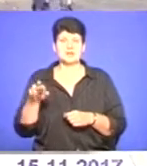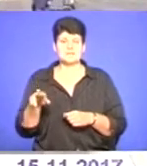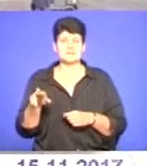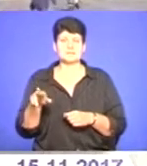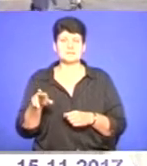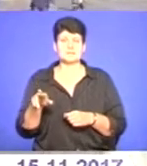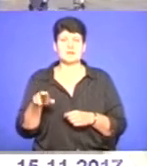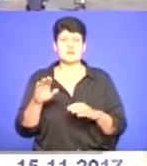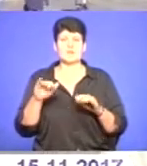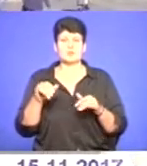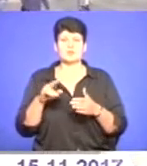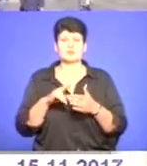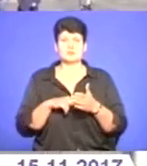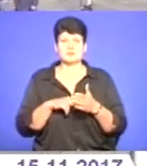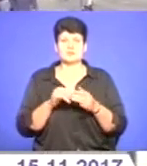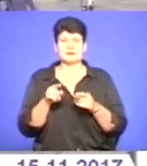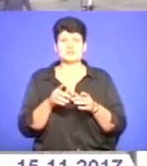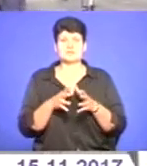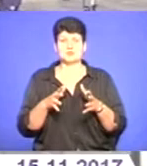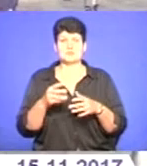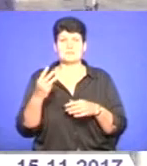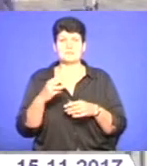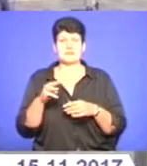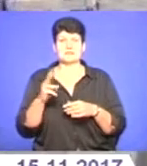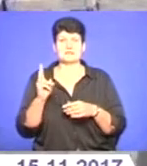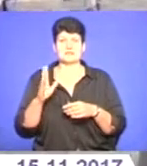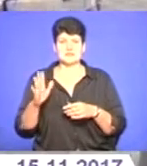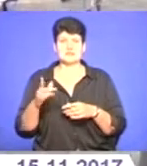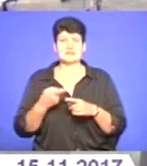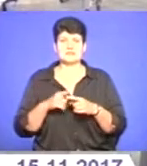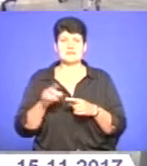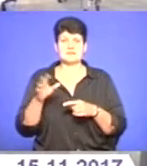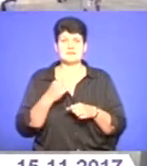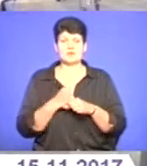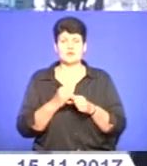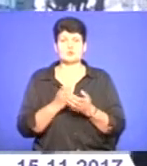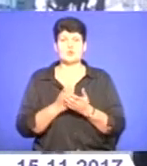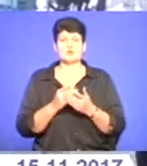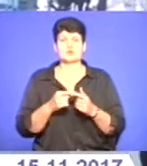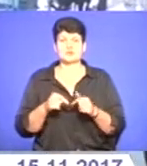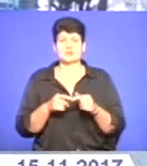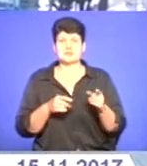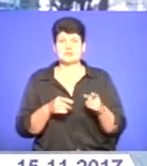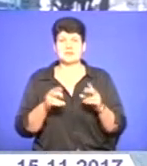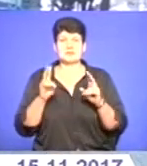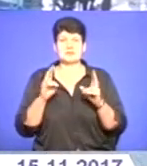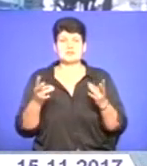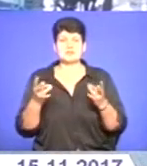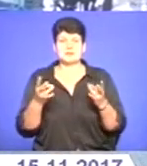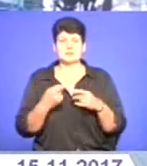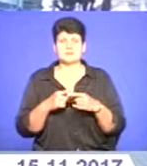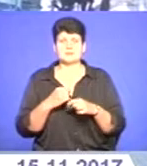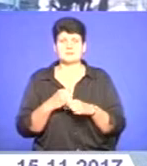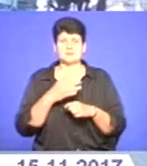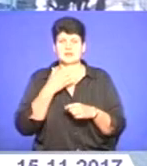потім оподаткується, там збільшують метр квадрат, то все це робить обслуговуюча організація. Не знаю, чого варто шифувати, але виглядає це не